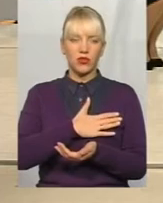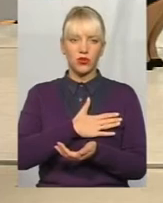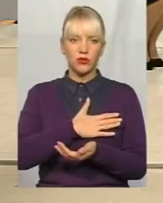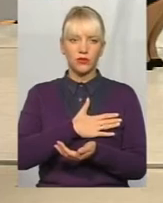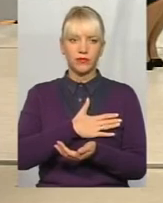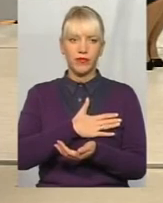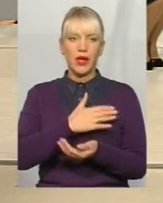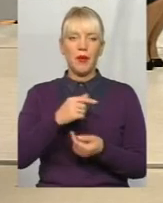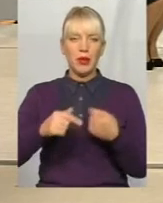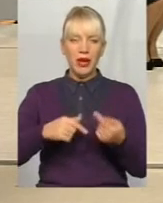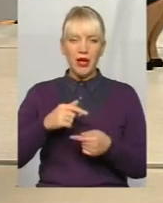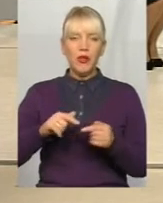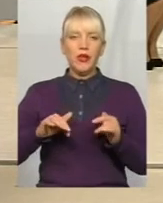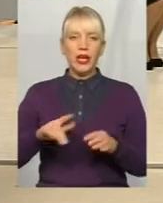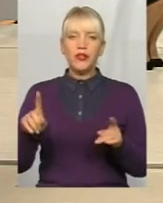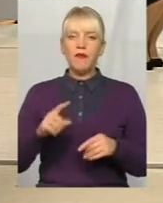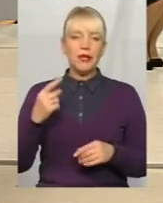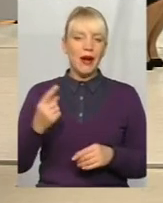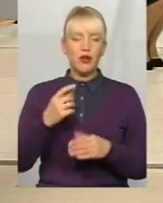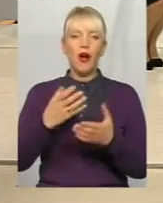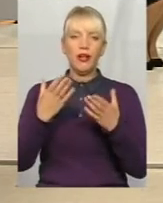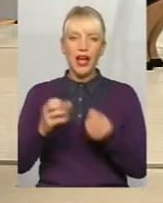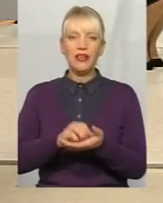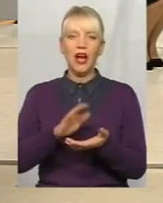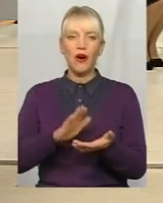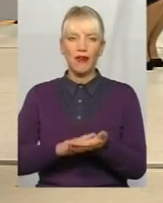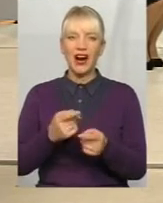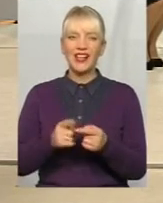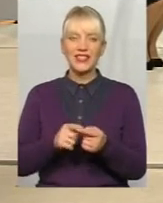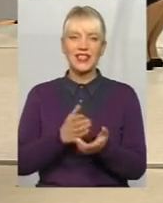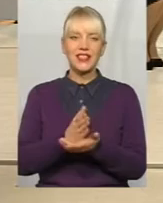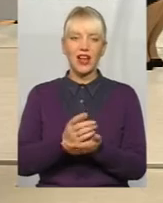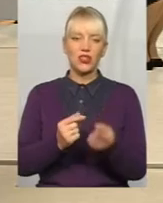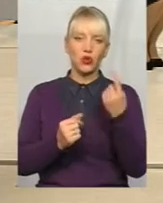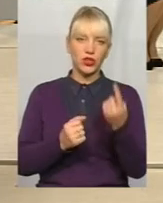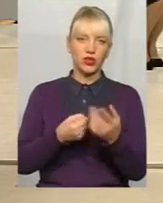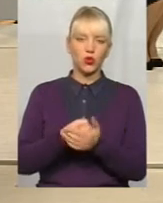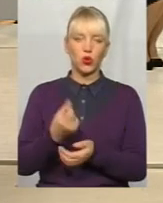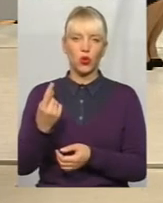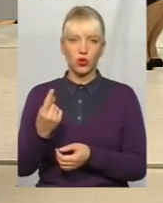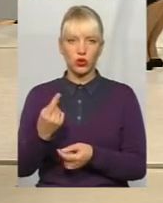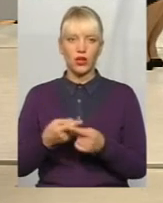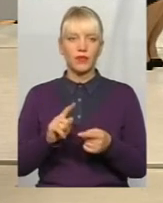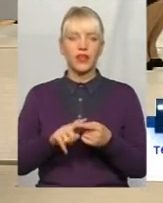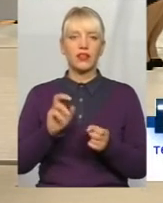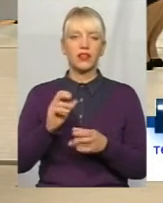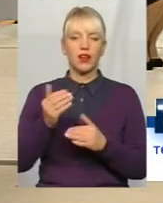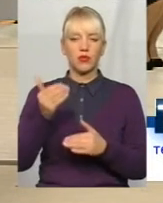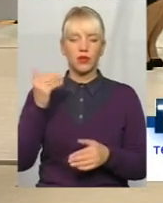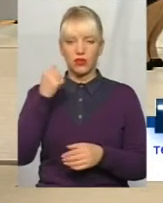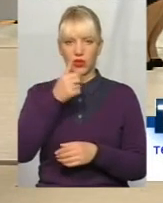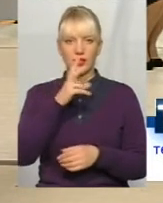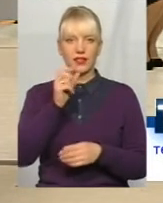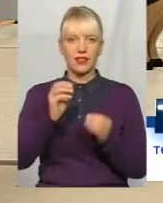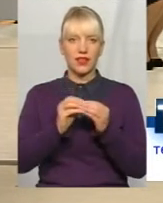приватною підприємницькою діяльністю, щоб з першого дня зарахували цей стаж один до одного. А не так, як ці роки попередні, за 10